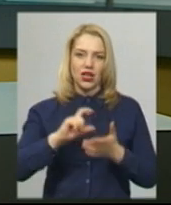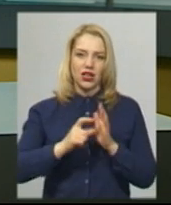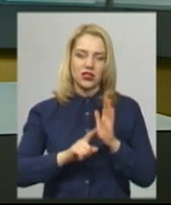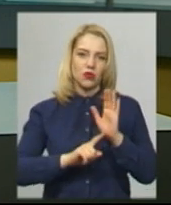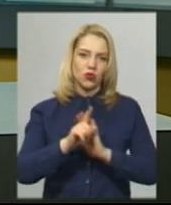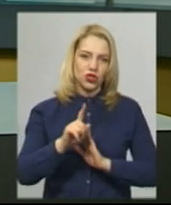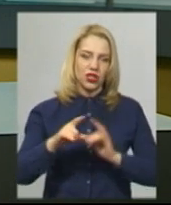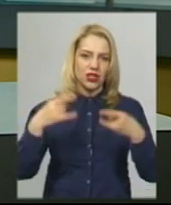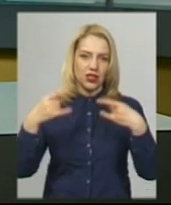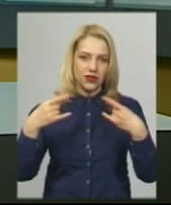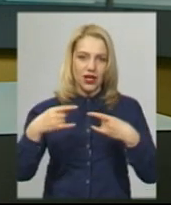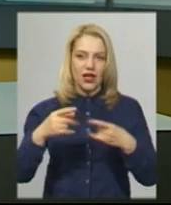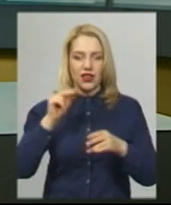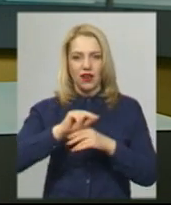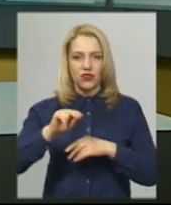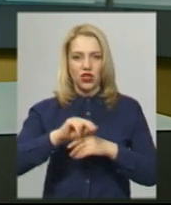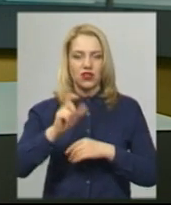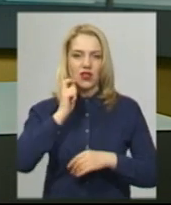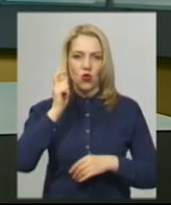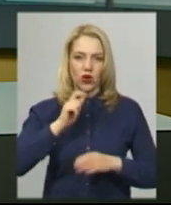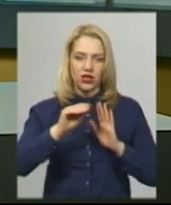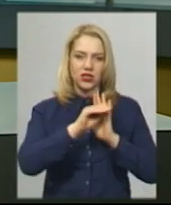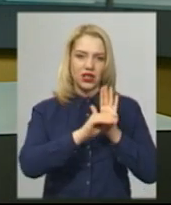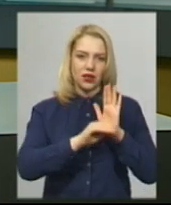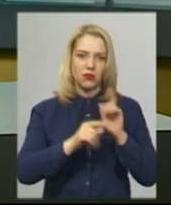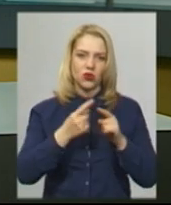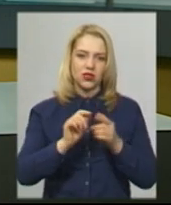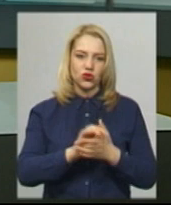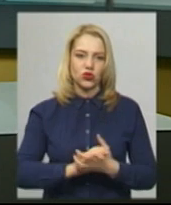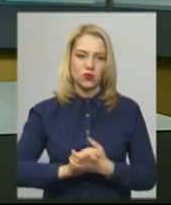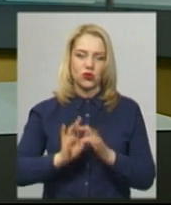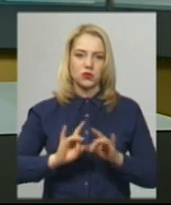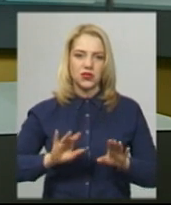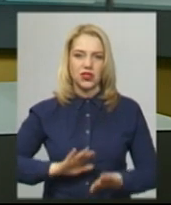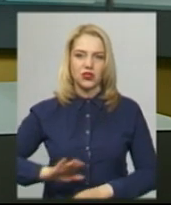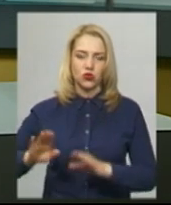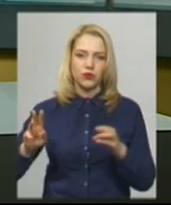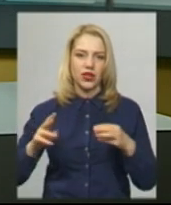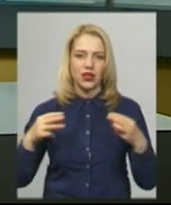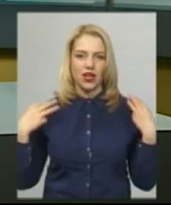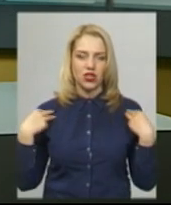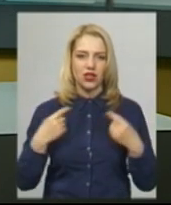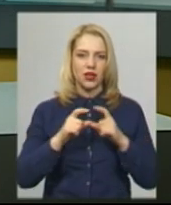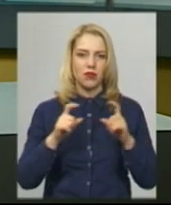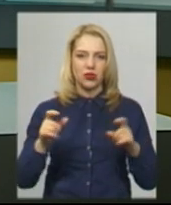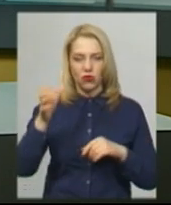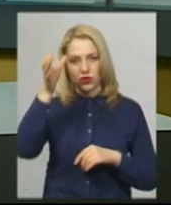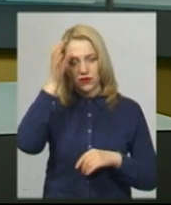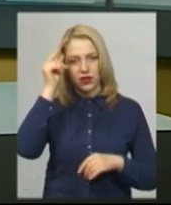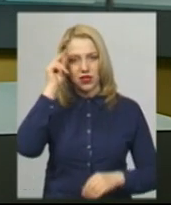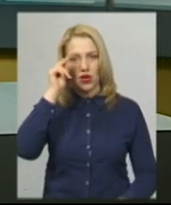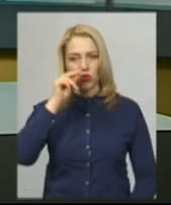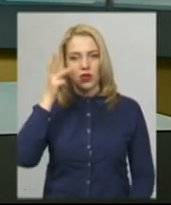інтерактивне навчання на українських телеканалах. Про це Суспільному розповіла заступниця начальника Департаменту освіти і науки